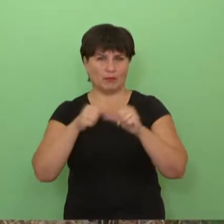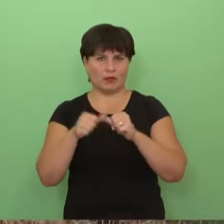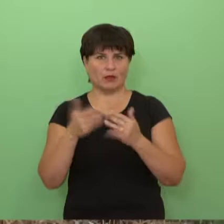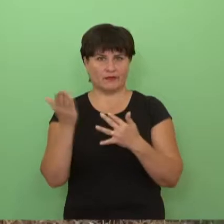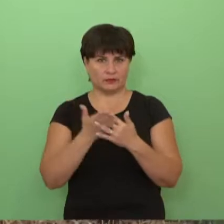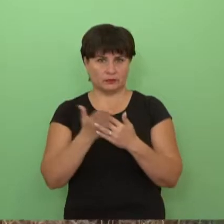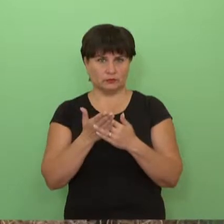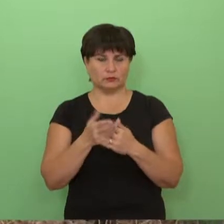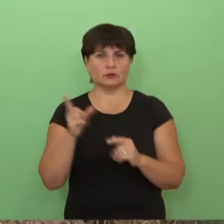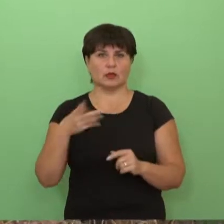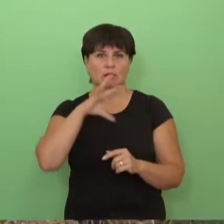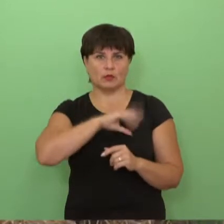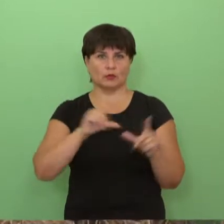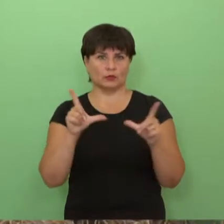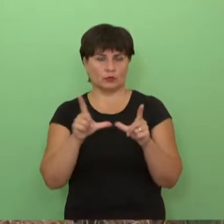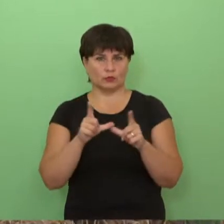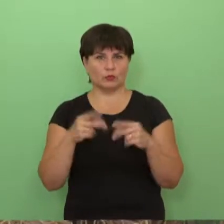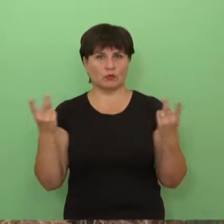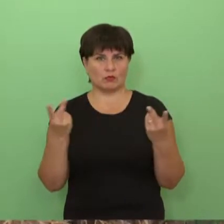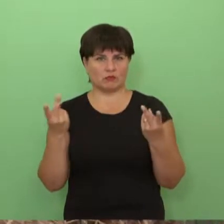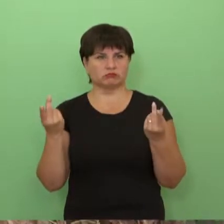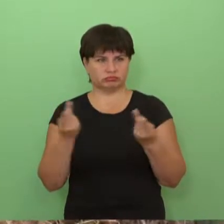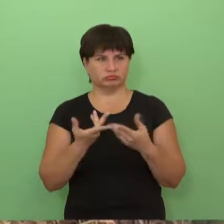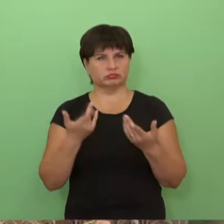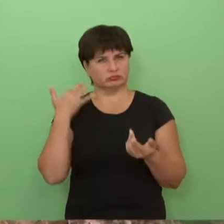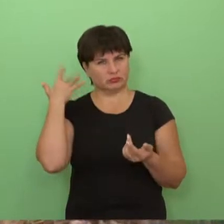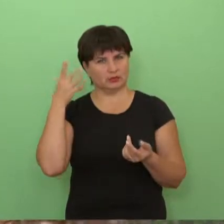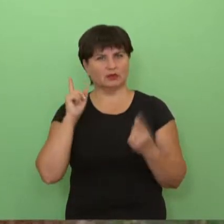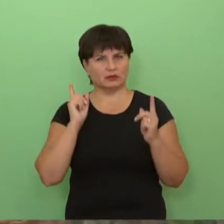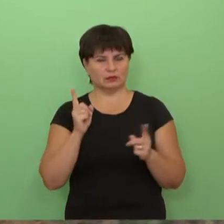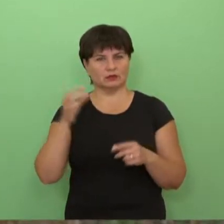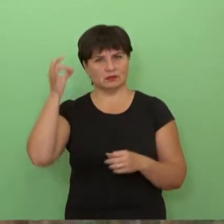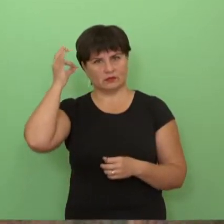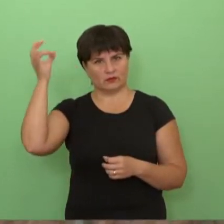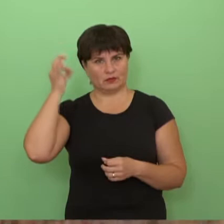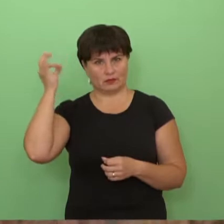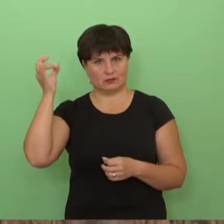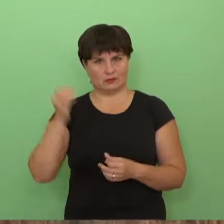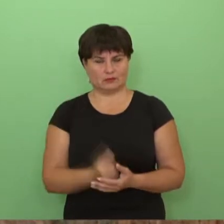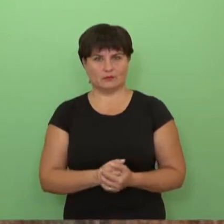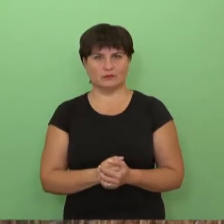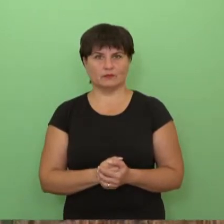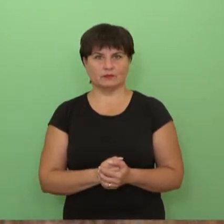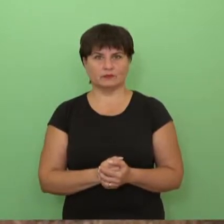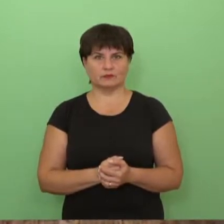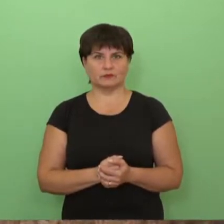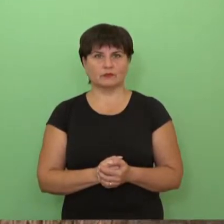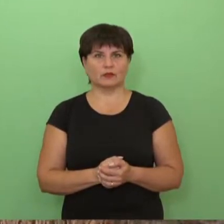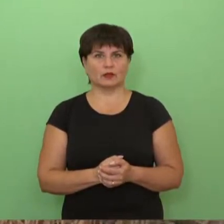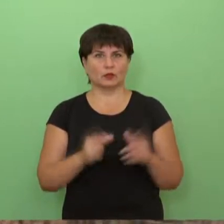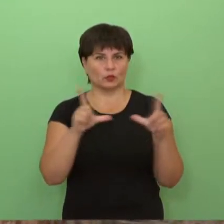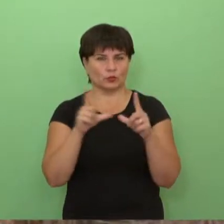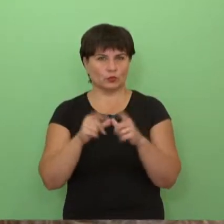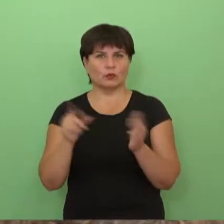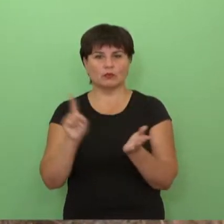pelningumą ūkių jau reikėtų turbūt tik tai svajot. Na, žemdirbėjai turi vertinti šitą situaciją ir